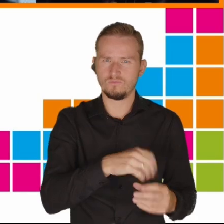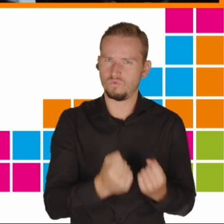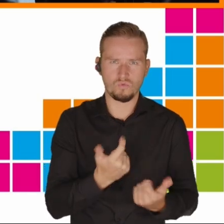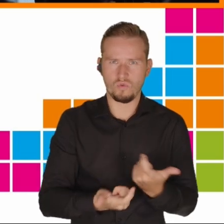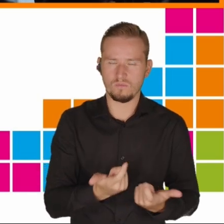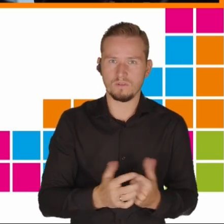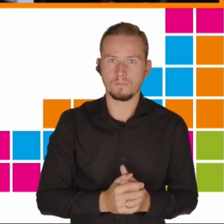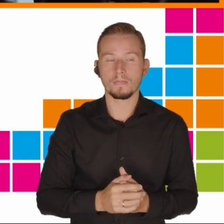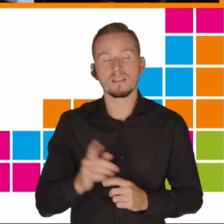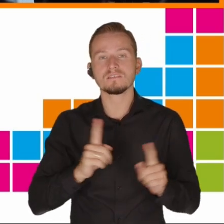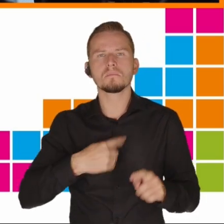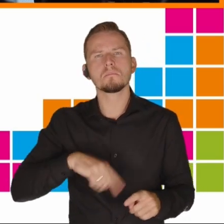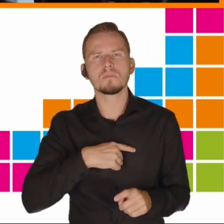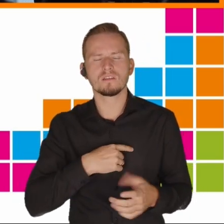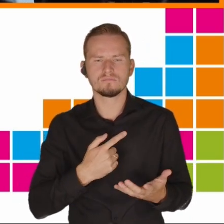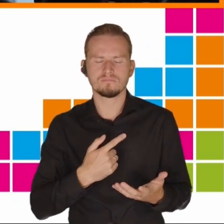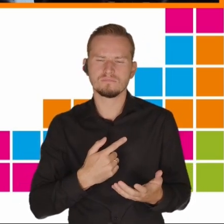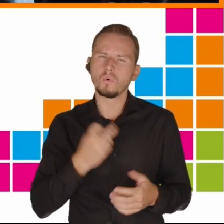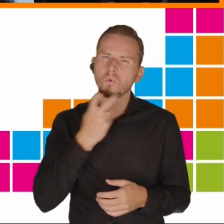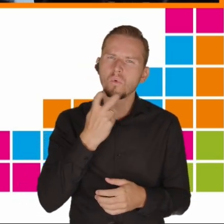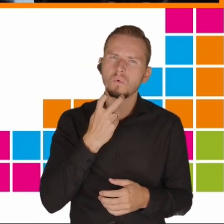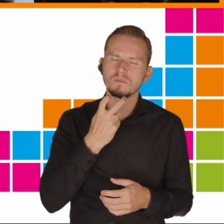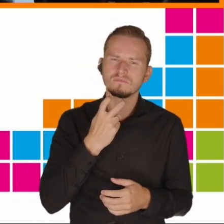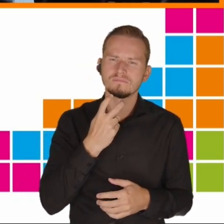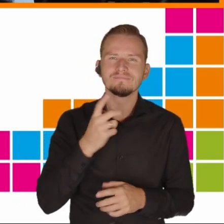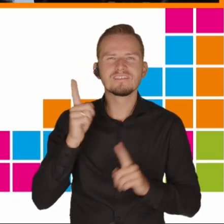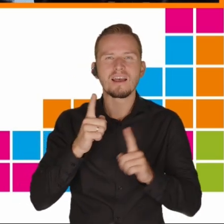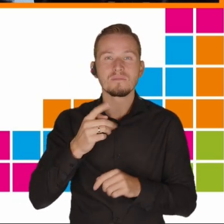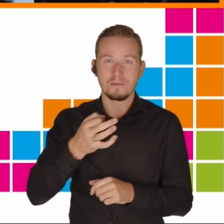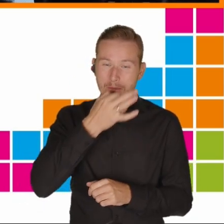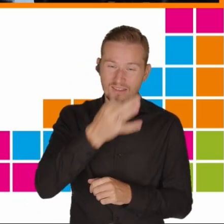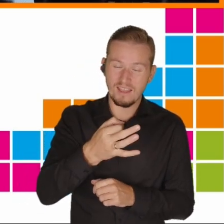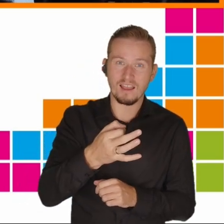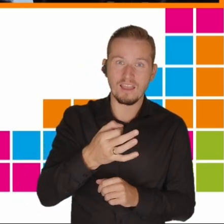odpowiedziami na pytania, które trudno jest zrandomizować.